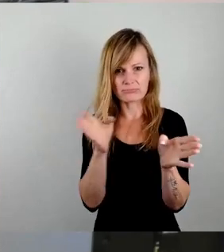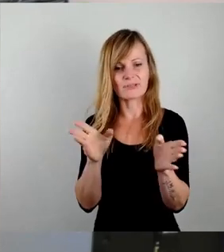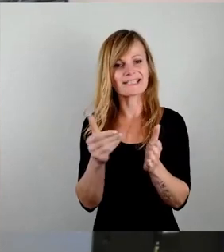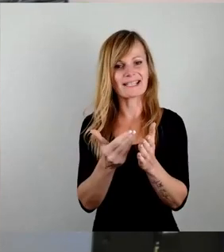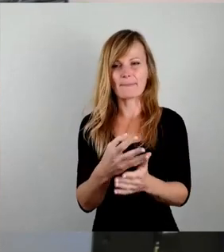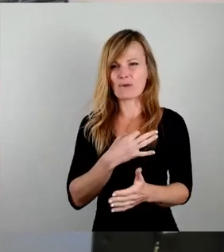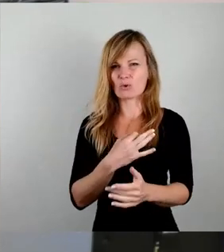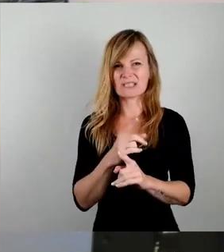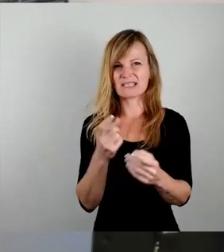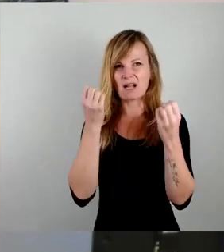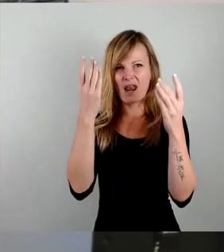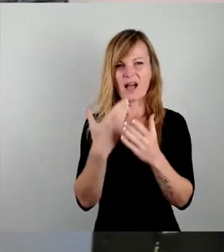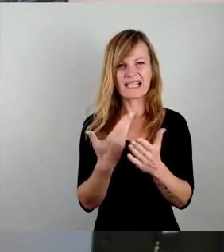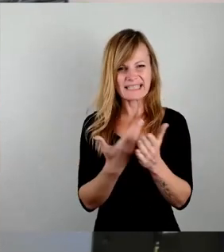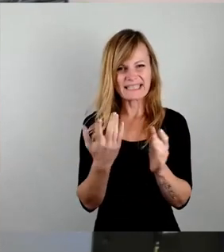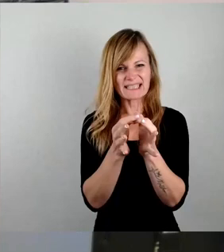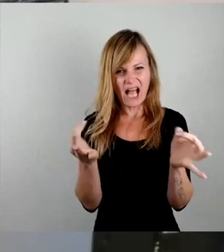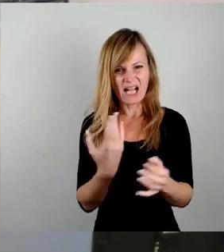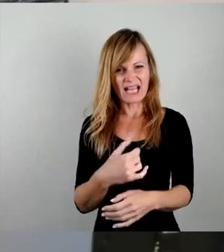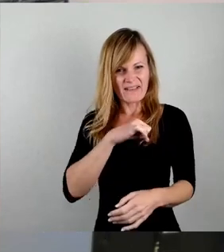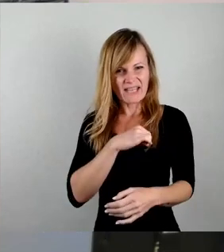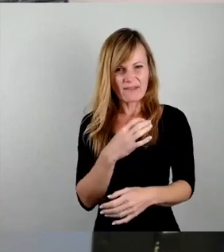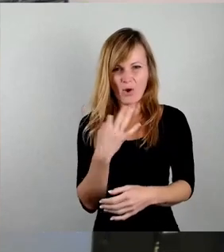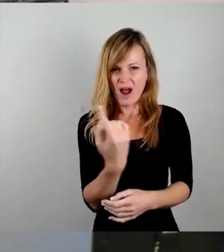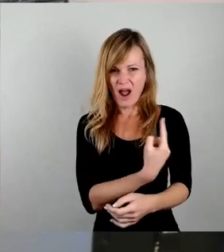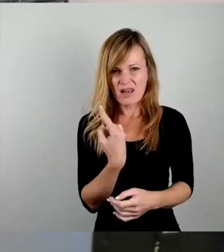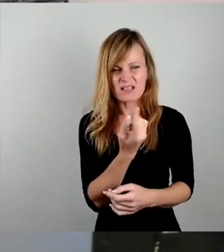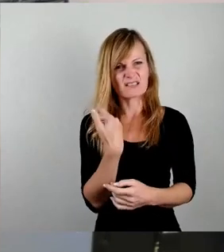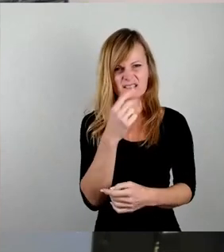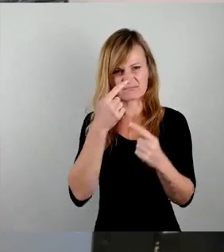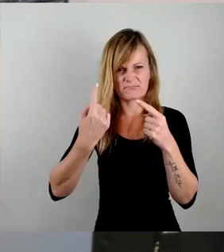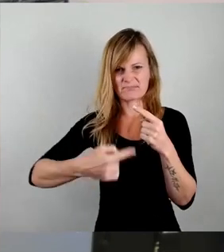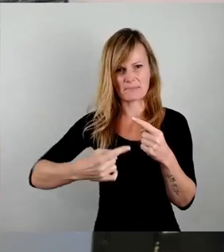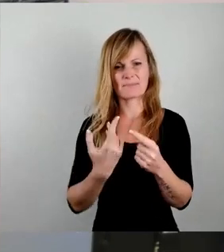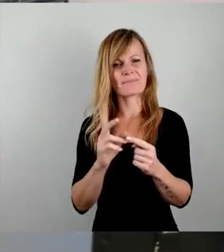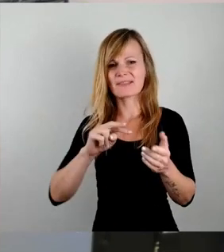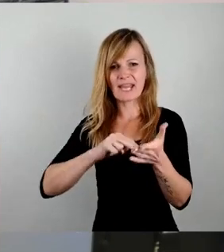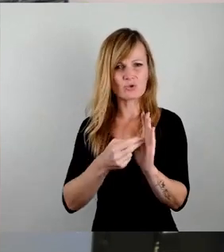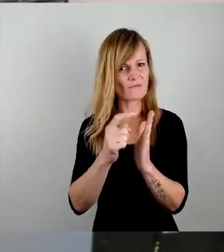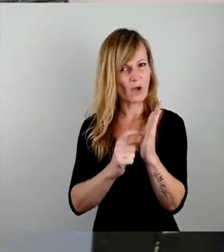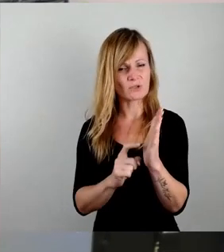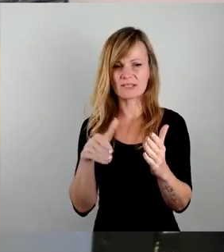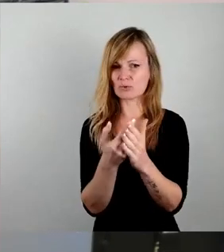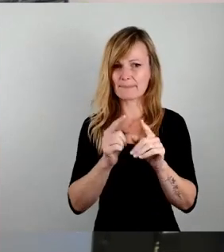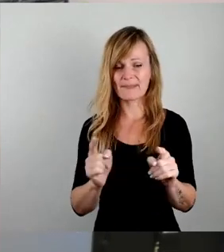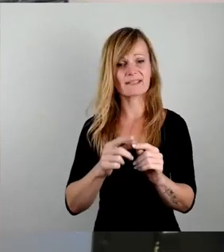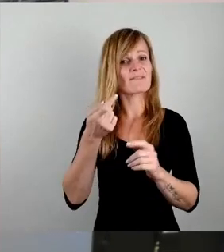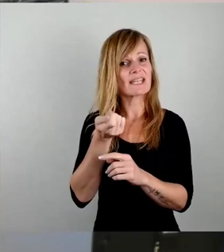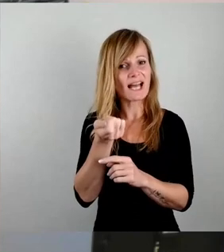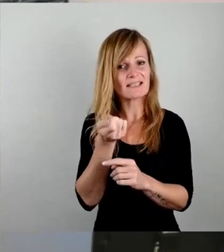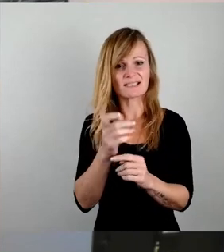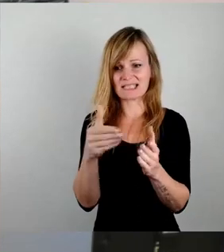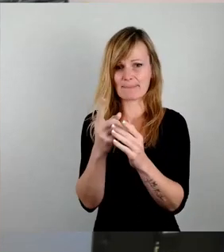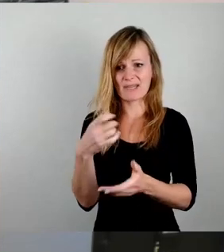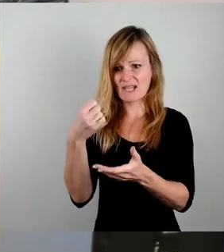Gewinn dieses Tages in keinster Weise. Es gibt keine technischen Voraussetzungen, es gibt keine Finanzen dazu, die Leute müssten ja im